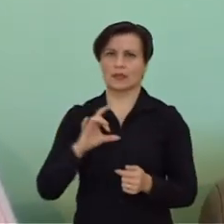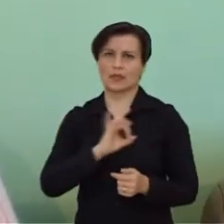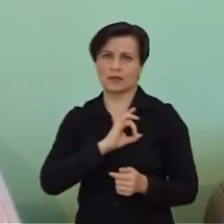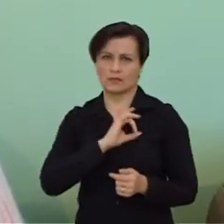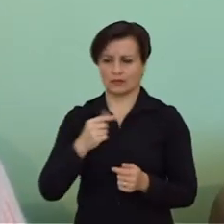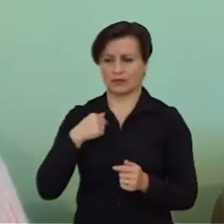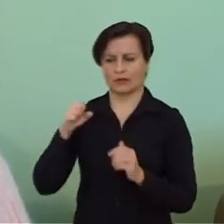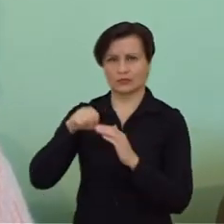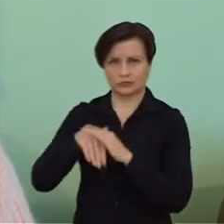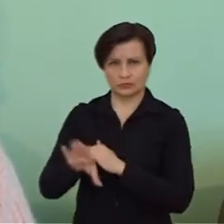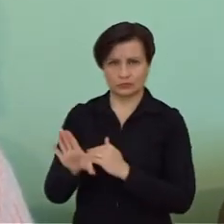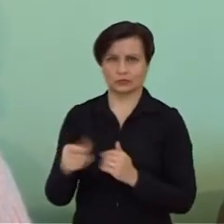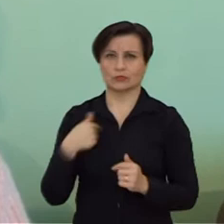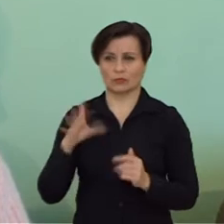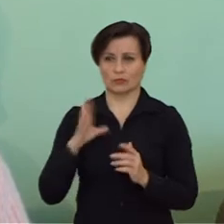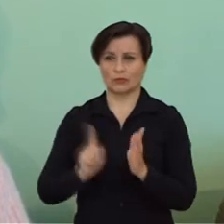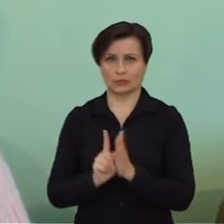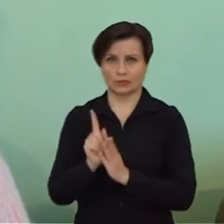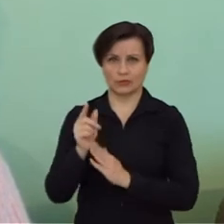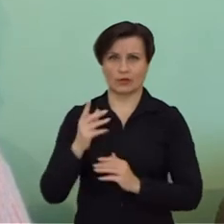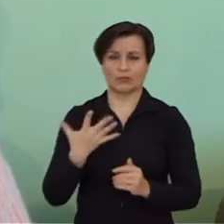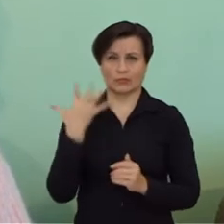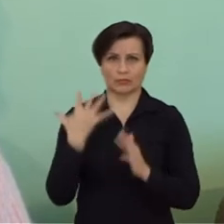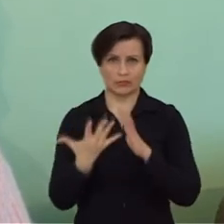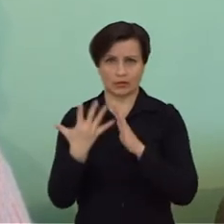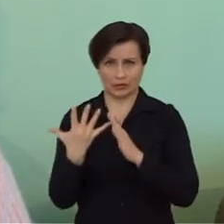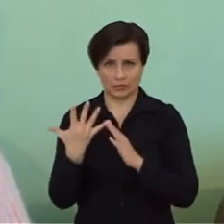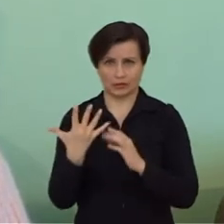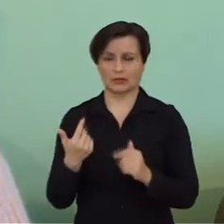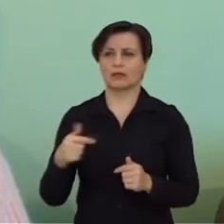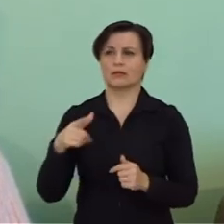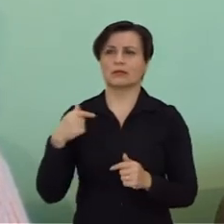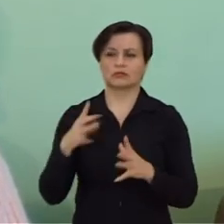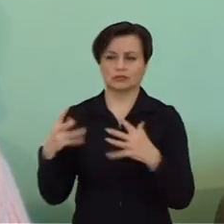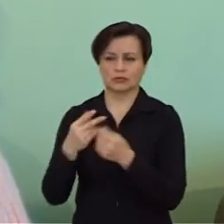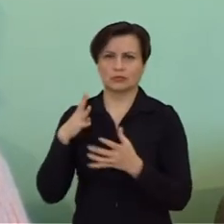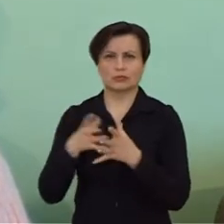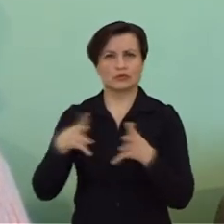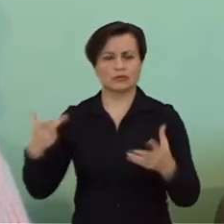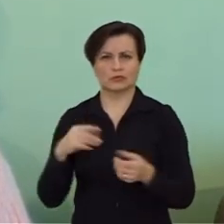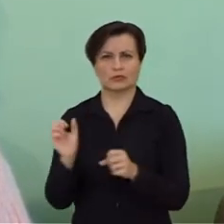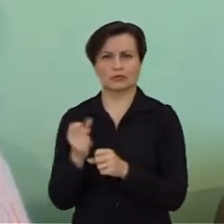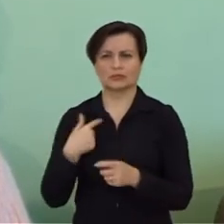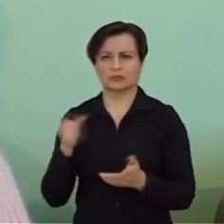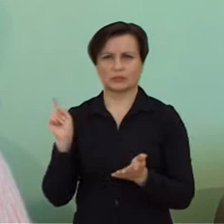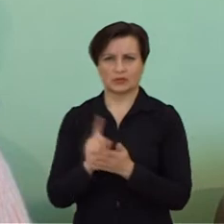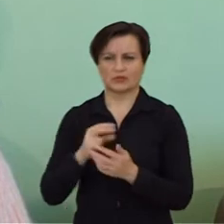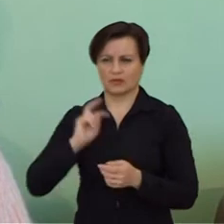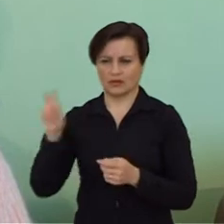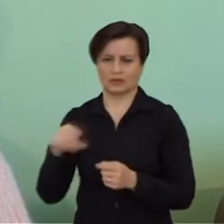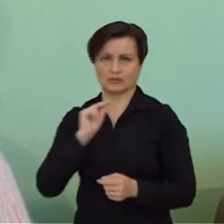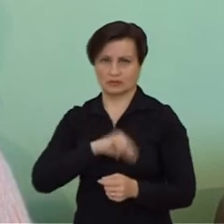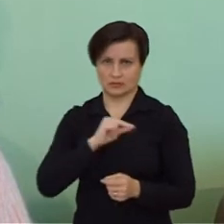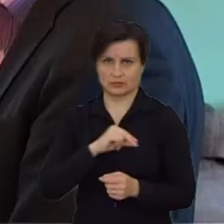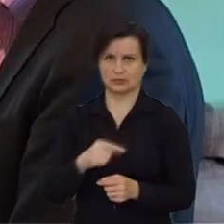gimnazijos išėjau, jau buvau pradėjus penktą klasę įtį, bet įkėjau dirbti, nes šeima didelį, norėjau kitos vaikus pamokyti ant